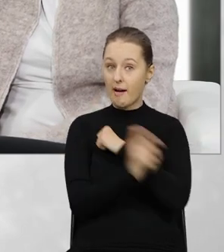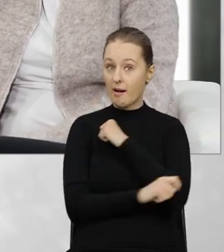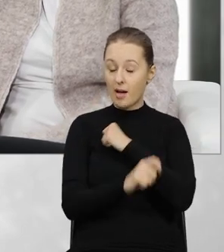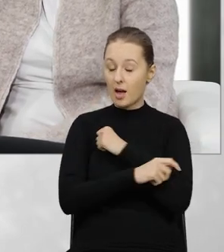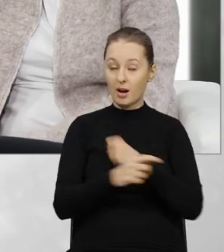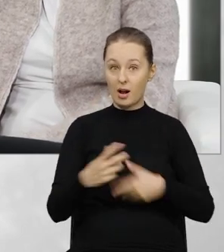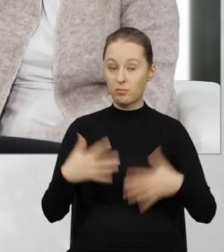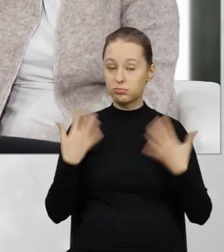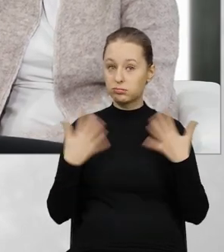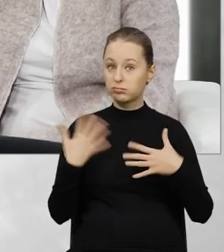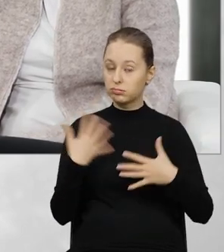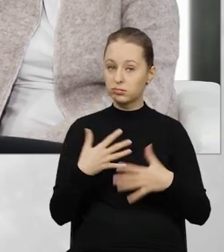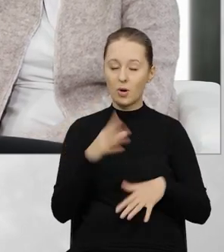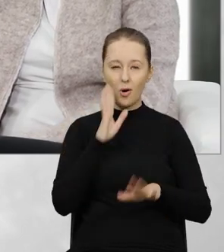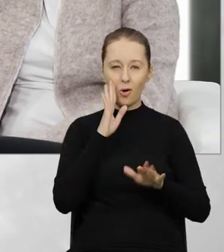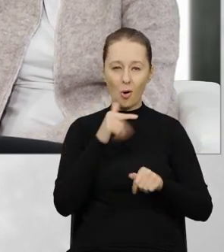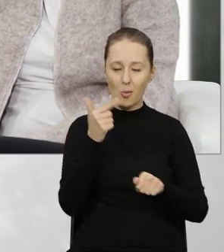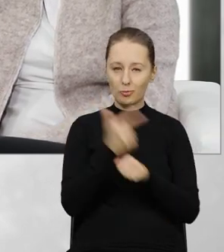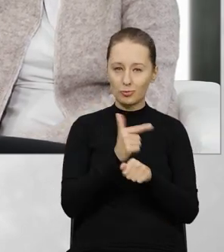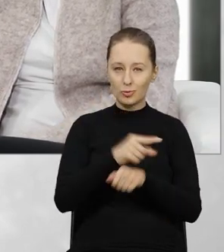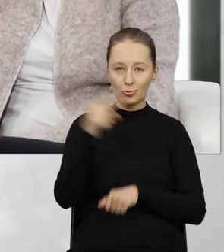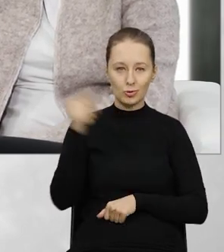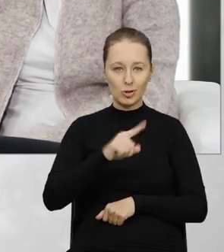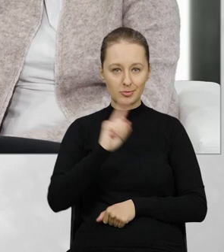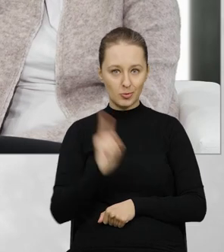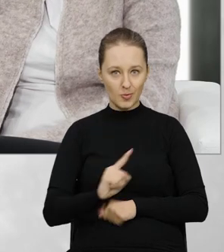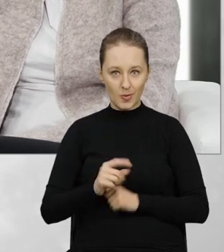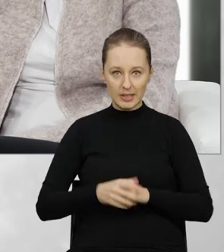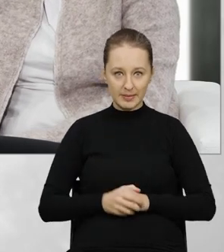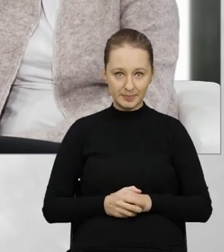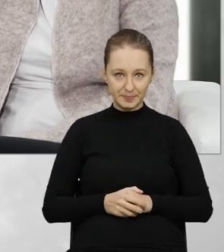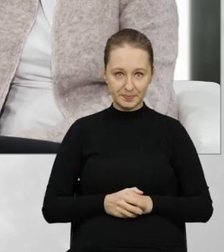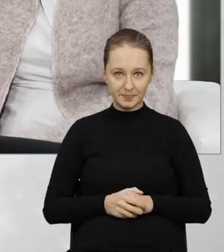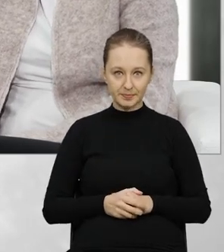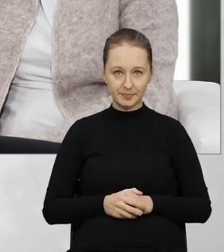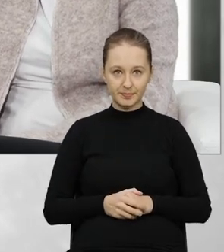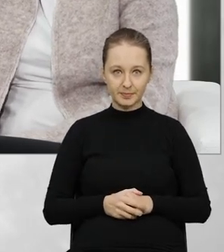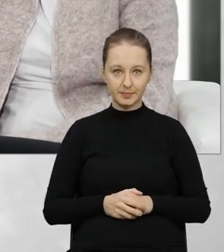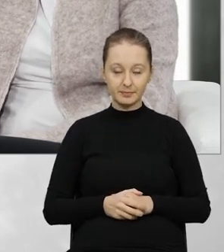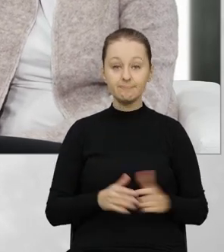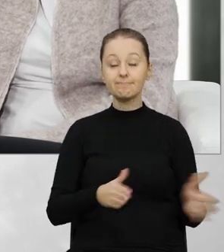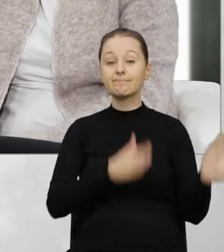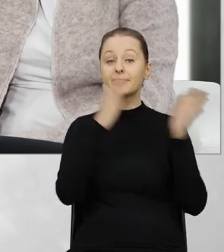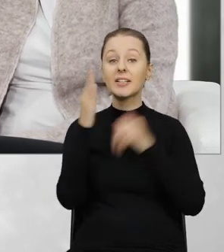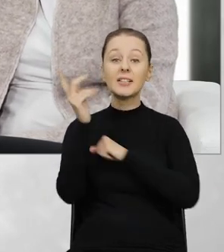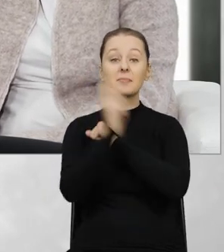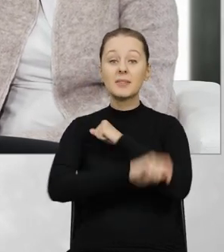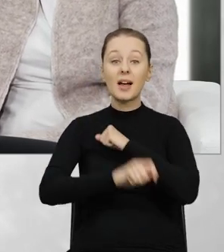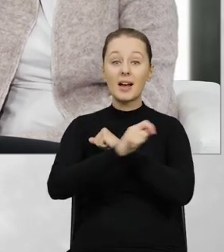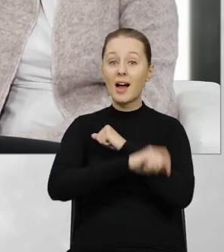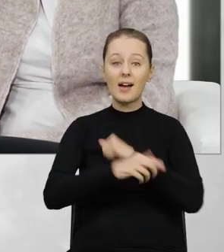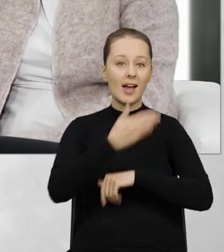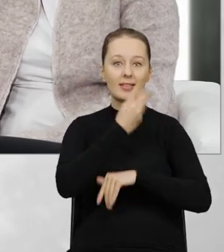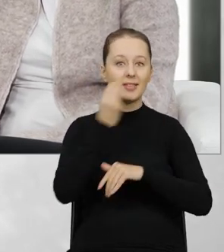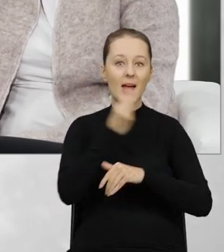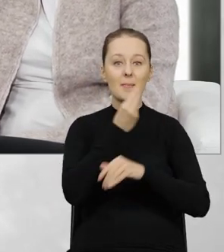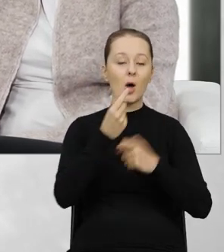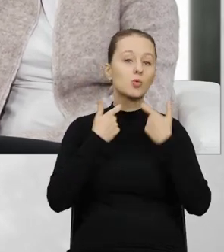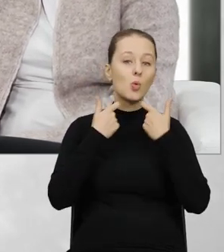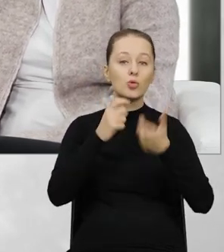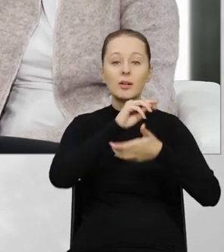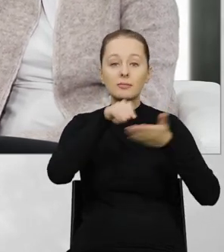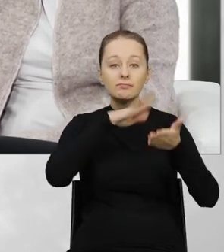wysoka kara, bo to jest kara około 20 tysięcy złotych. Kolejnymi karami jest brak